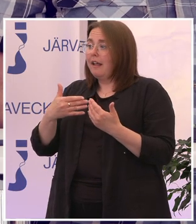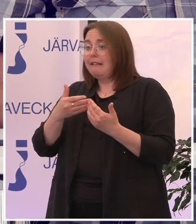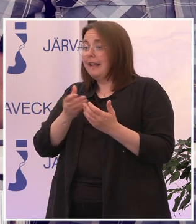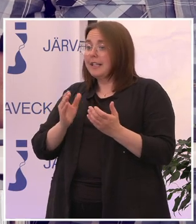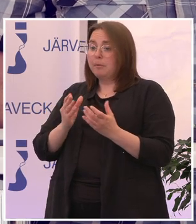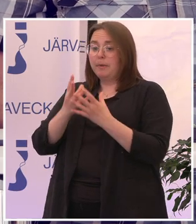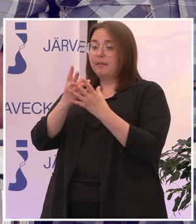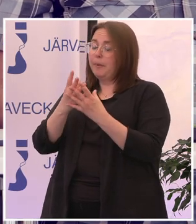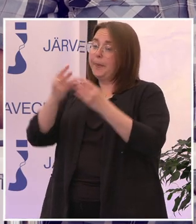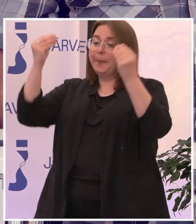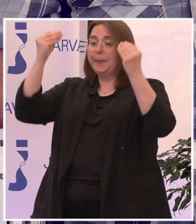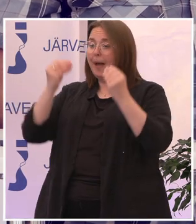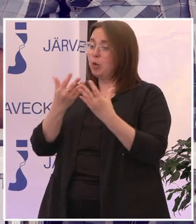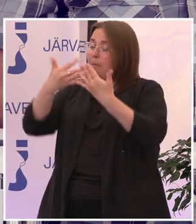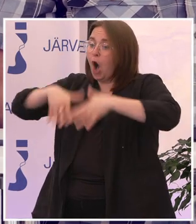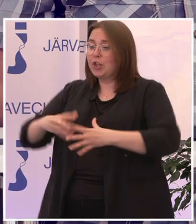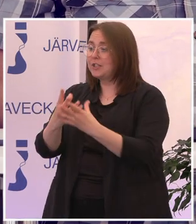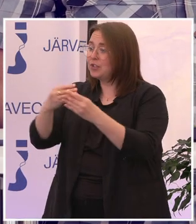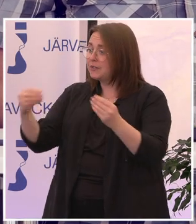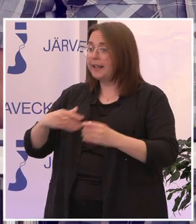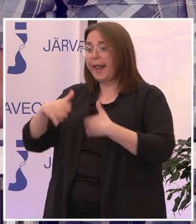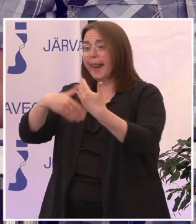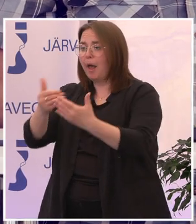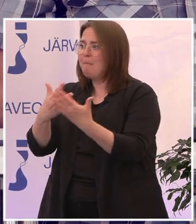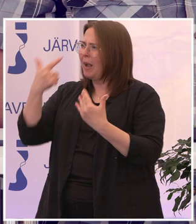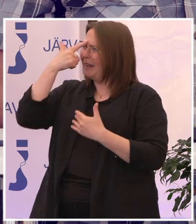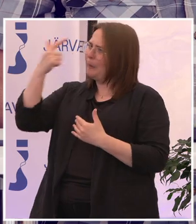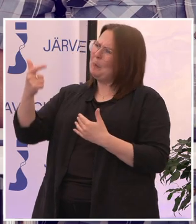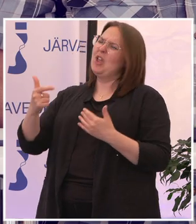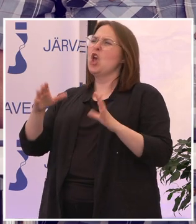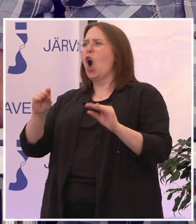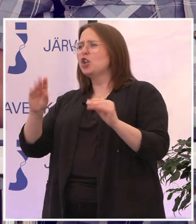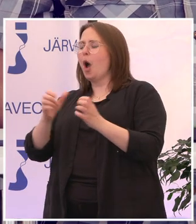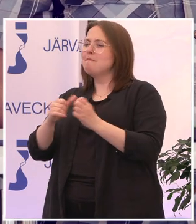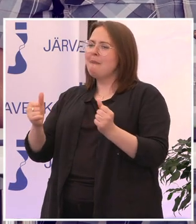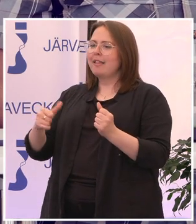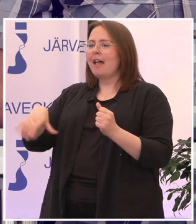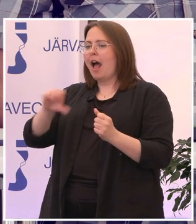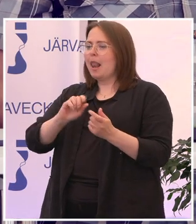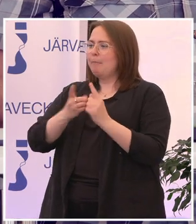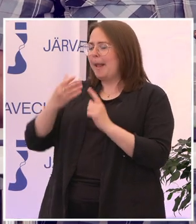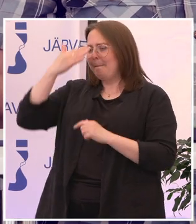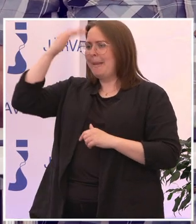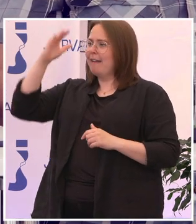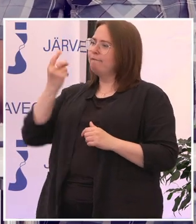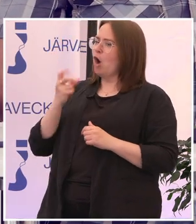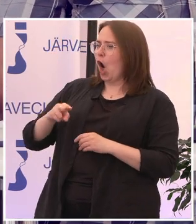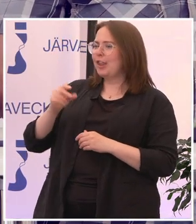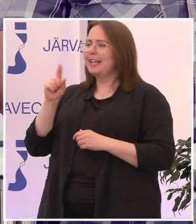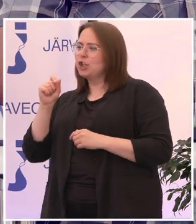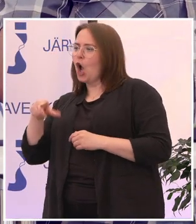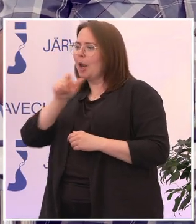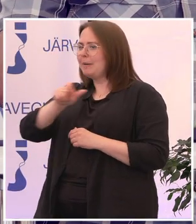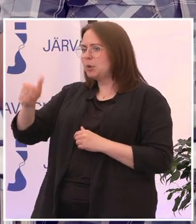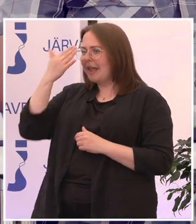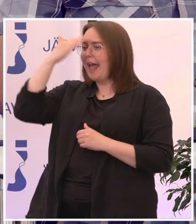över eller växa bort med tiden. Många tror att i takt med att alla blir mer digitala och personer